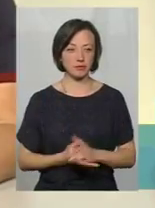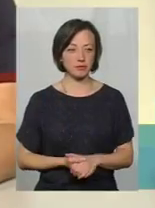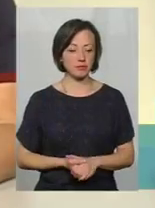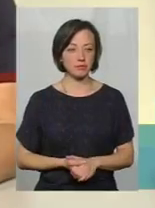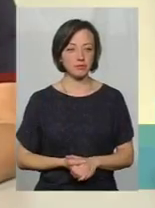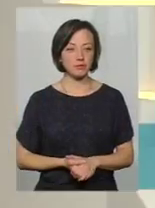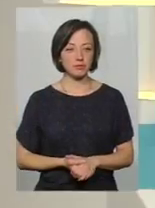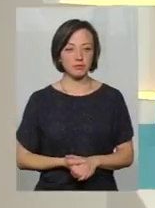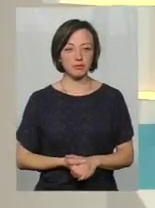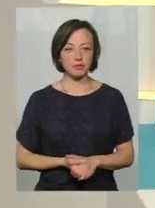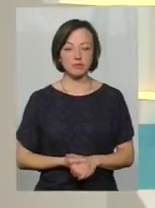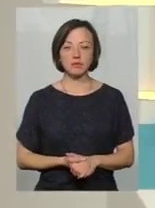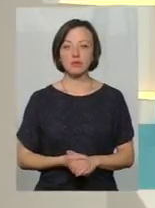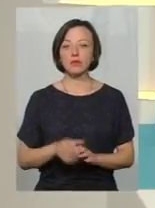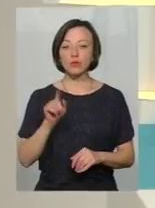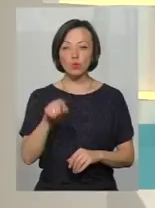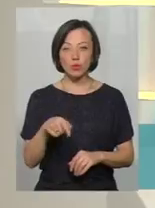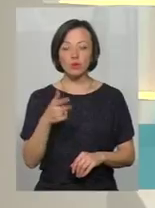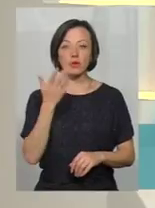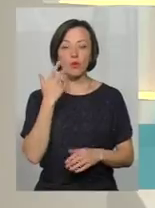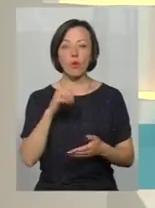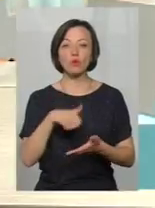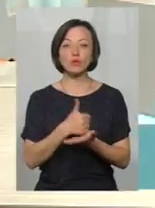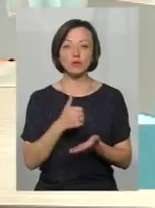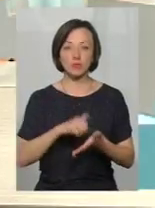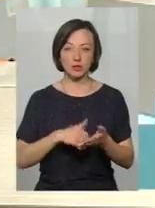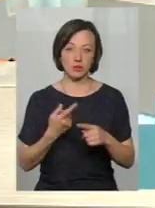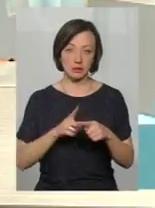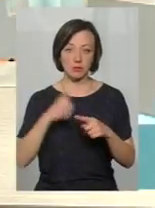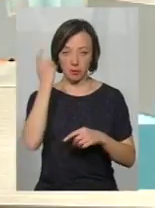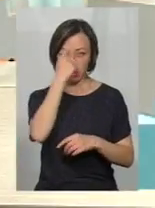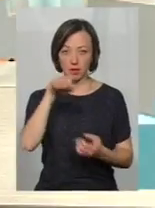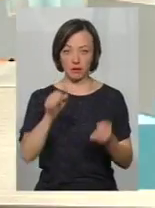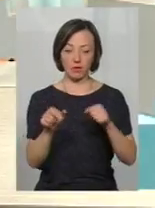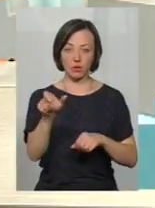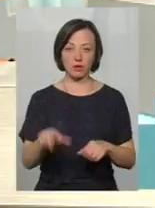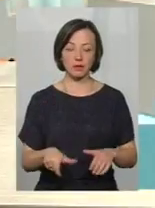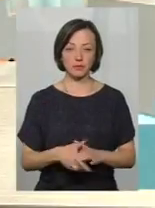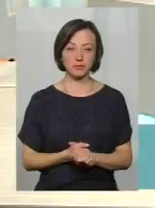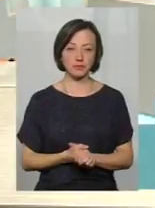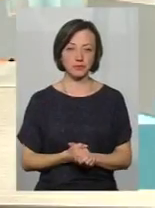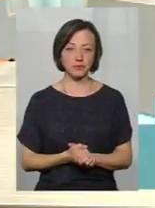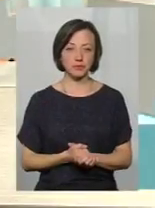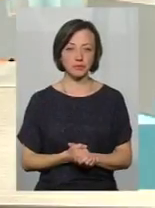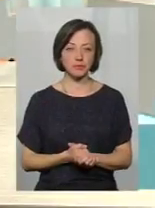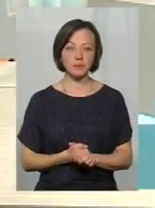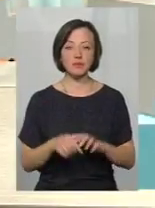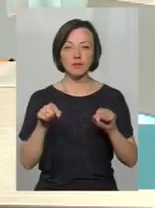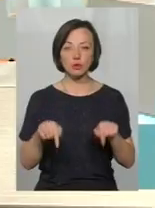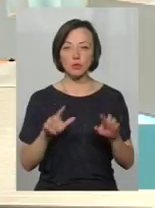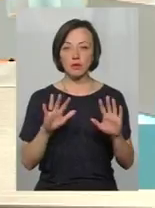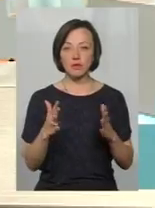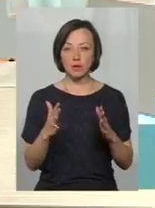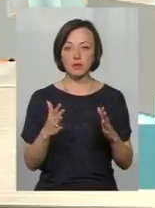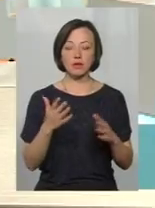ДТП зіткнення. В такому випадку основні причини які? П'яні водії. Все ж таки? Тут в цьому випадку так, в інших